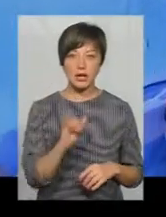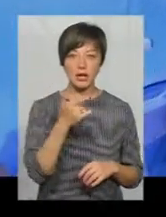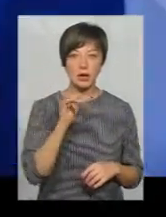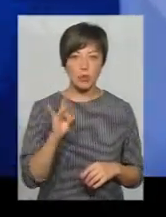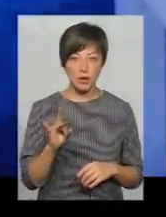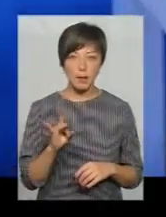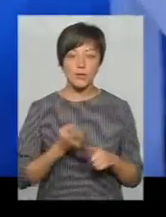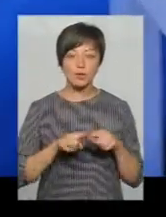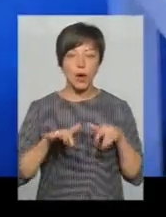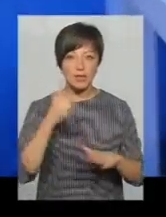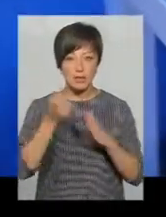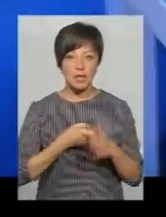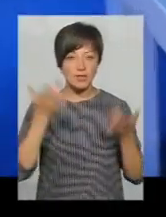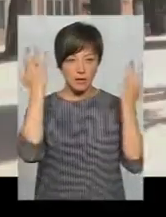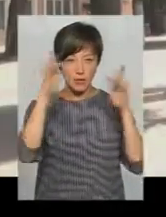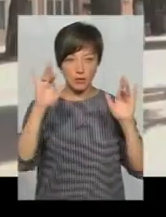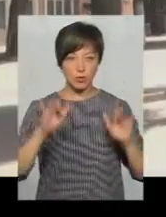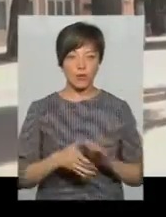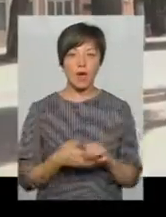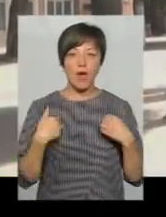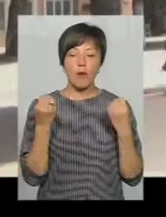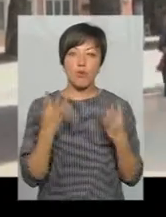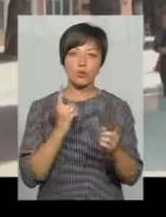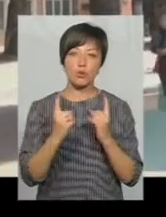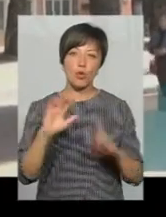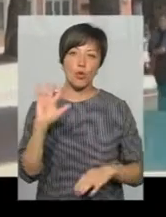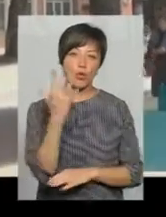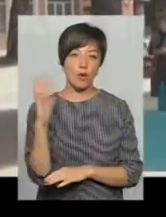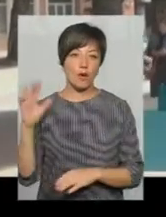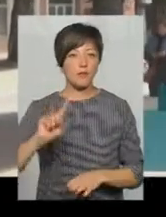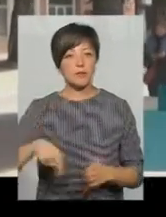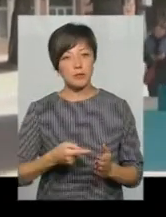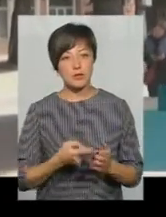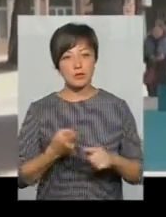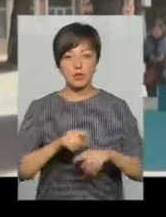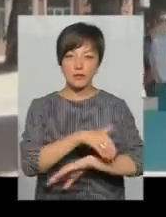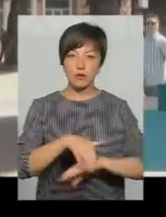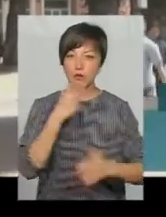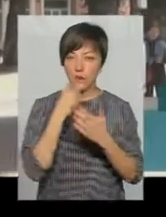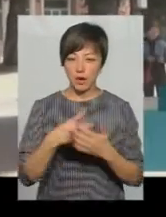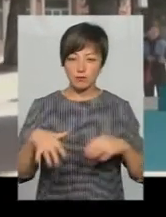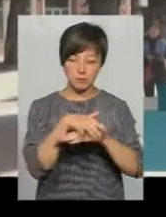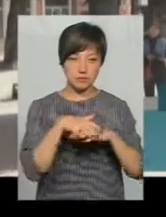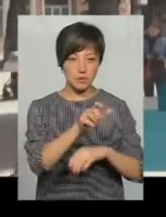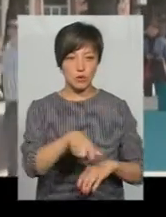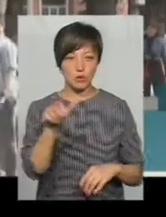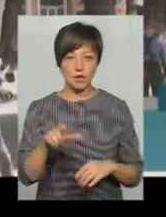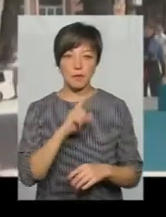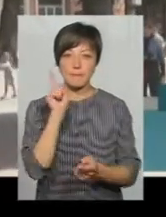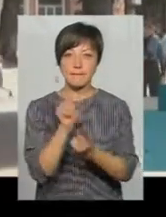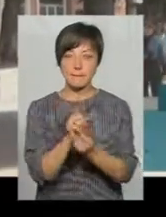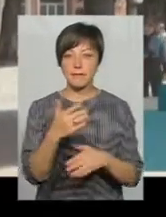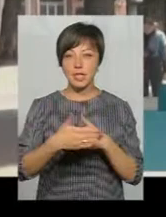Плішка про цю акцію дізнався випадково. Я просто прогулювся по місту, по цій вулиці, побачив, тут багато людей. Вірше підійти.